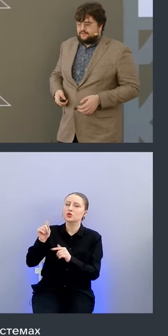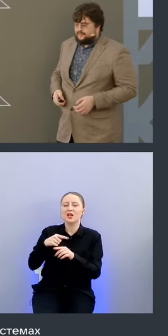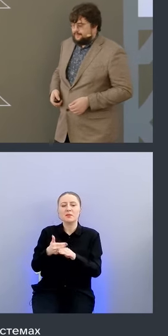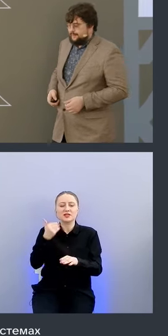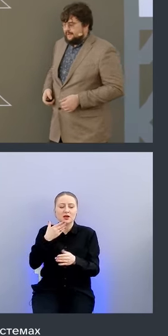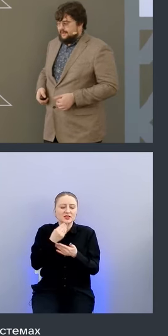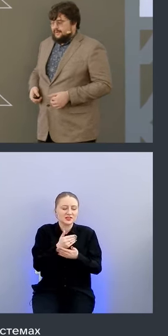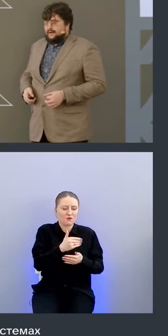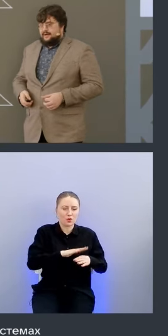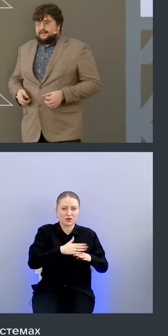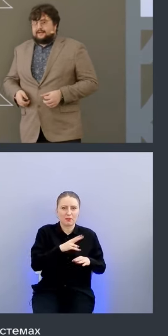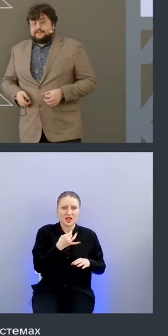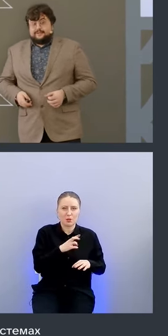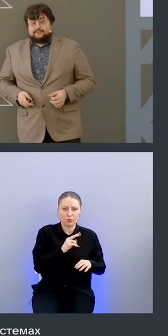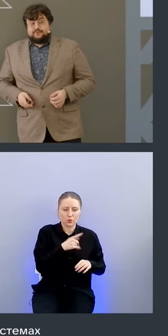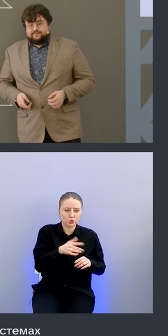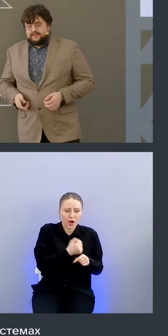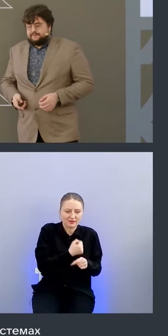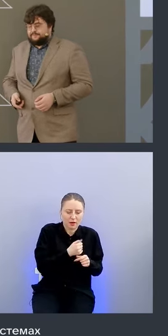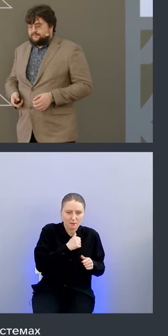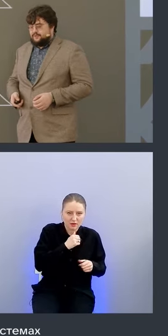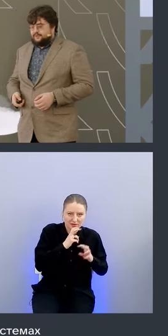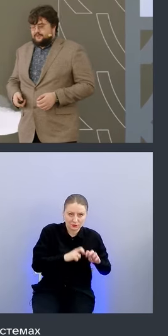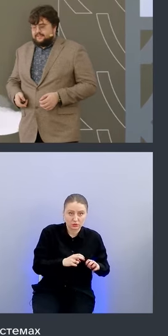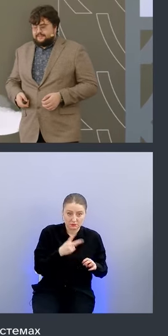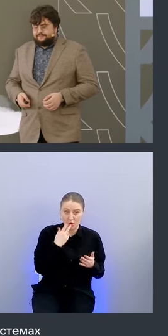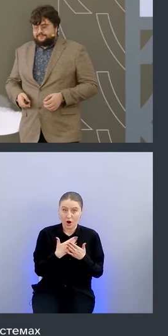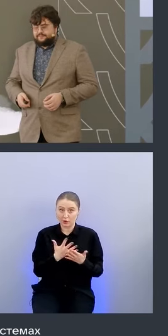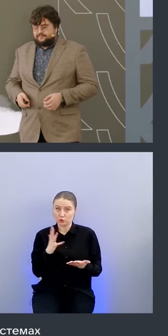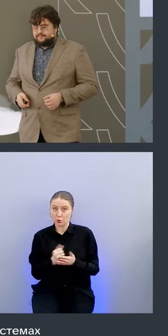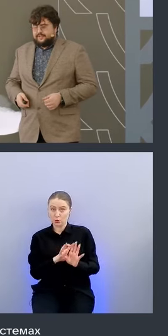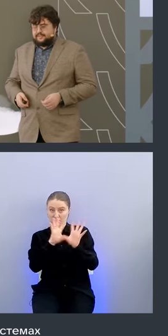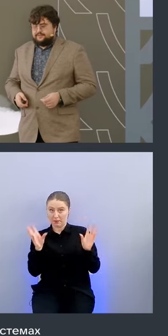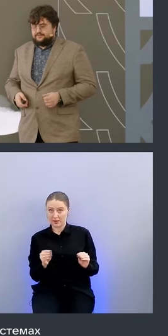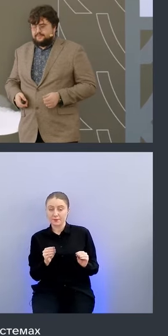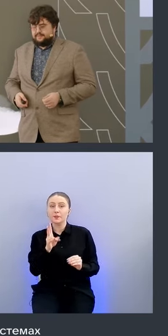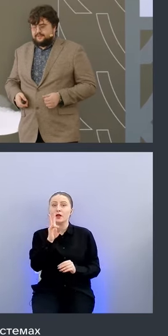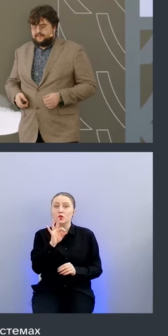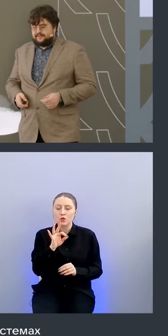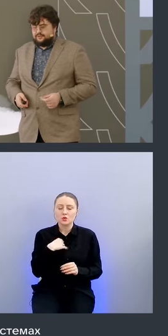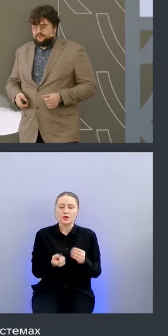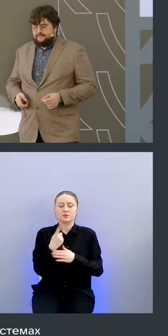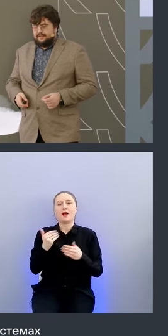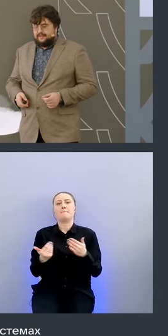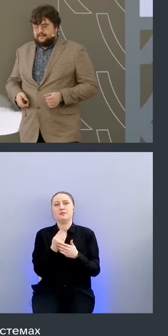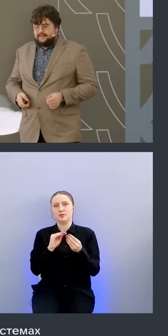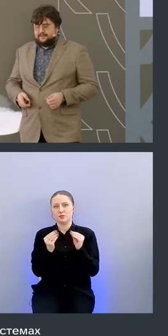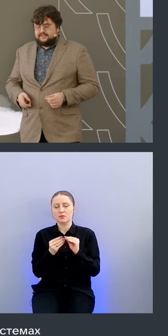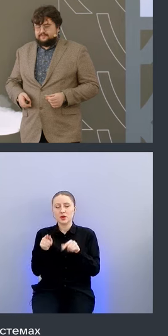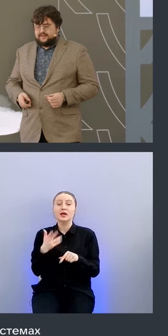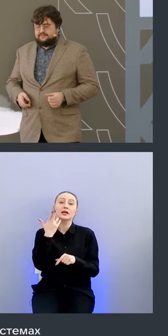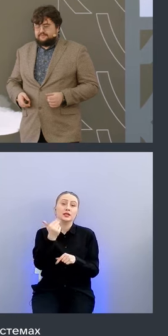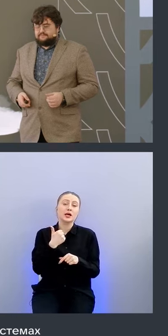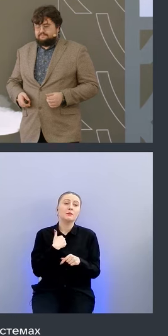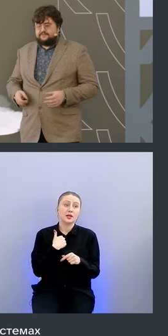отрабатывают это все казалось бы успех но у нас следующий момент образовался что да